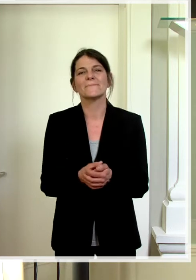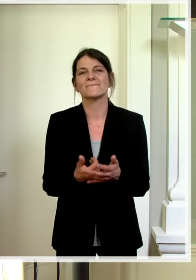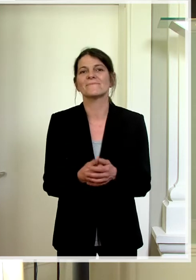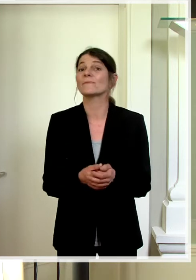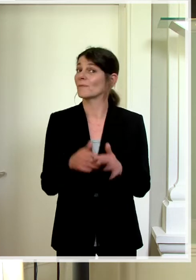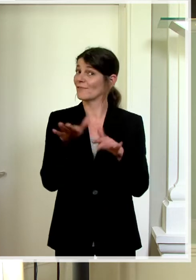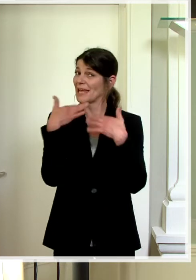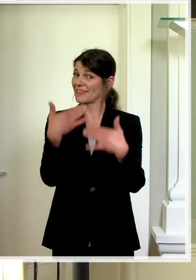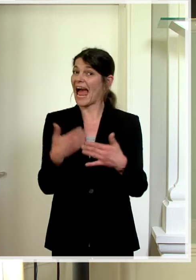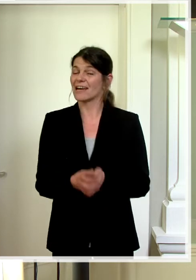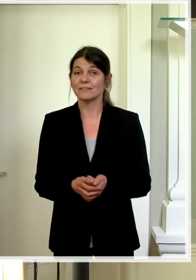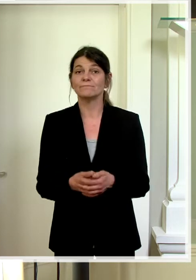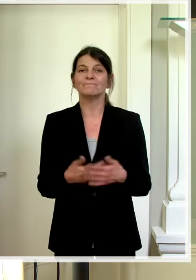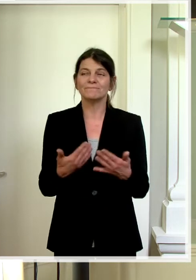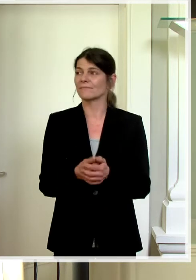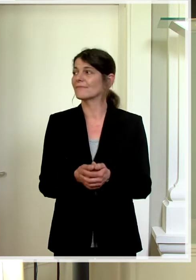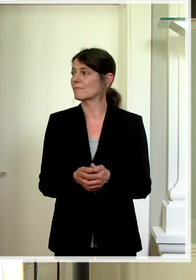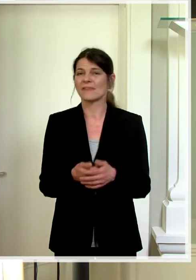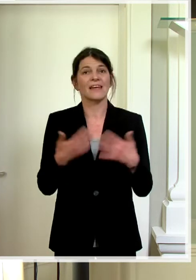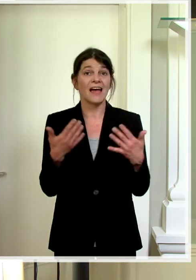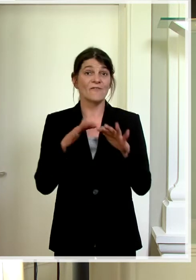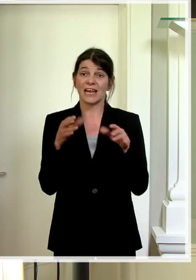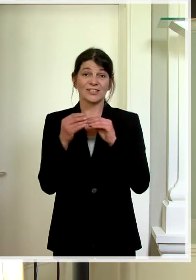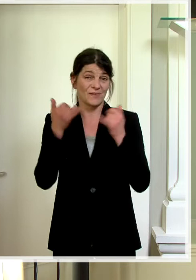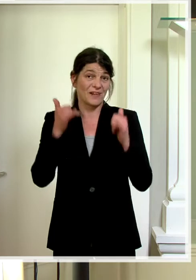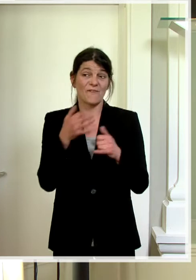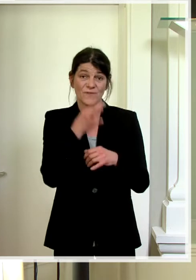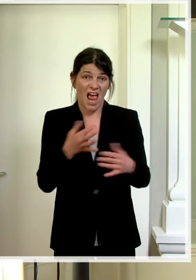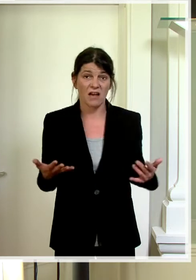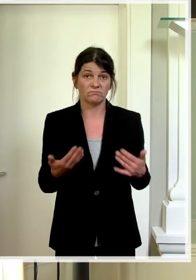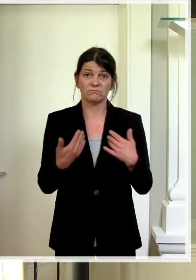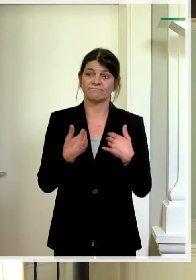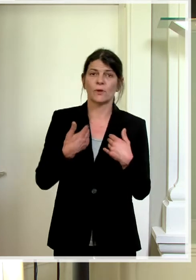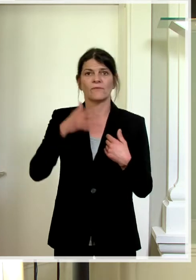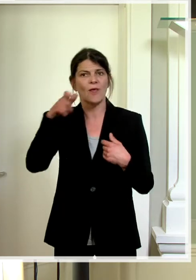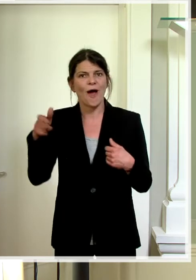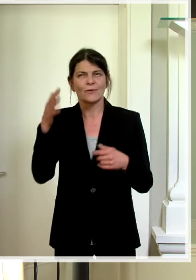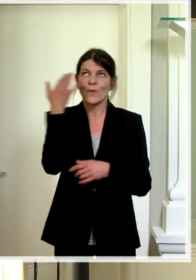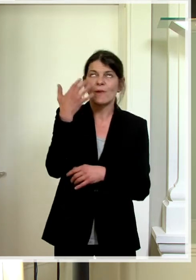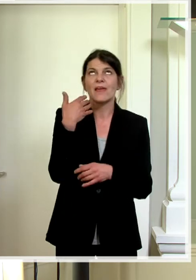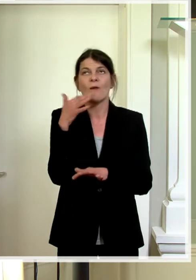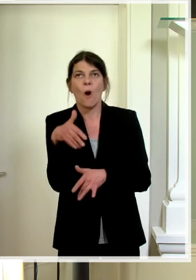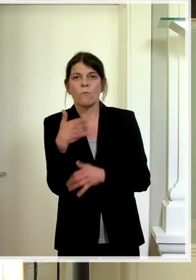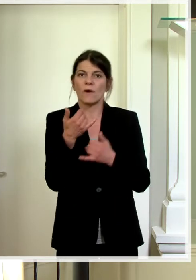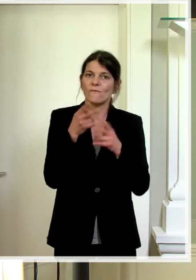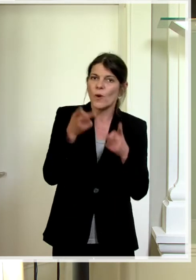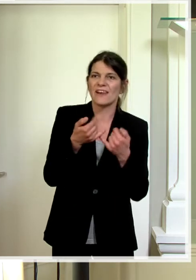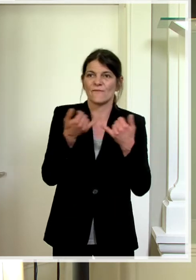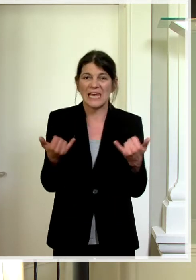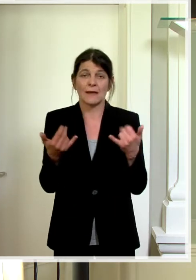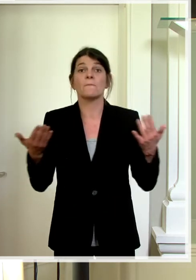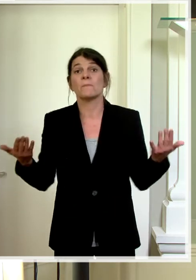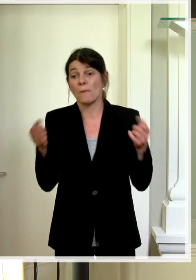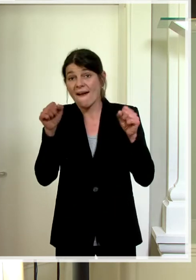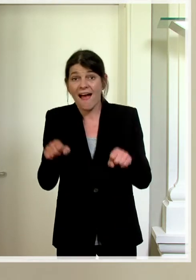Vielen Dank. Ja, viele beschäftigt natürlich die Frage genau, ob, wohin und wie im Sommer verreist werden